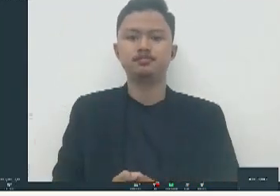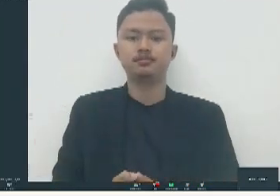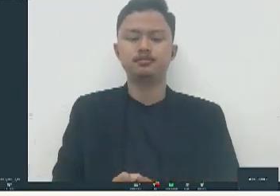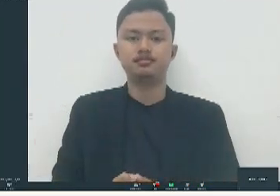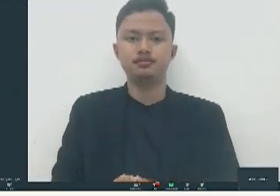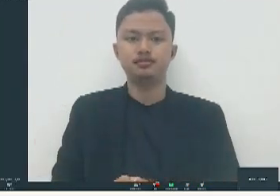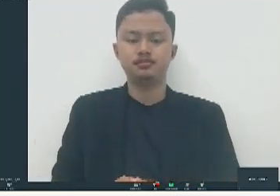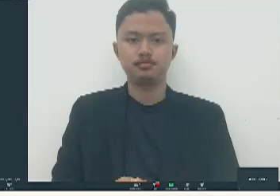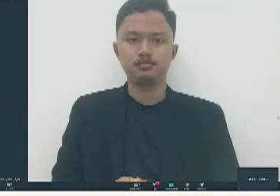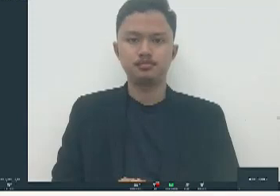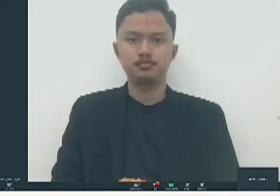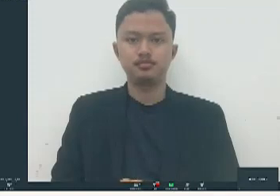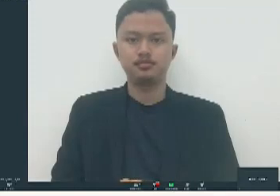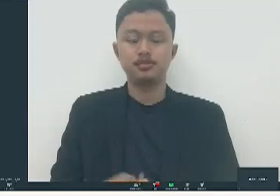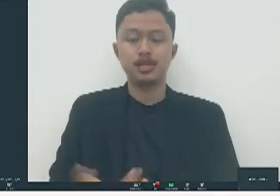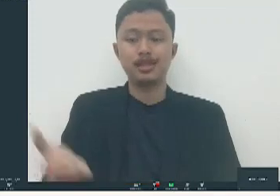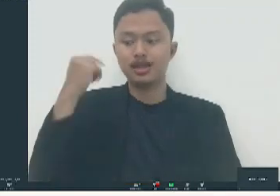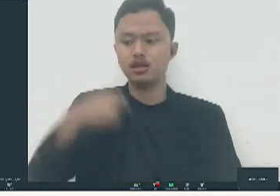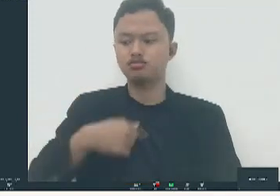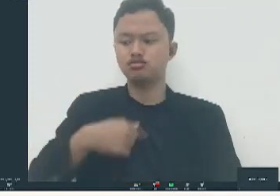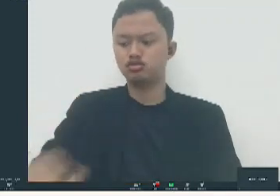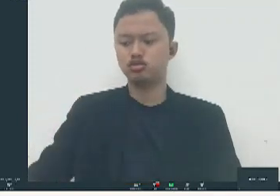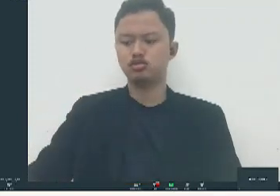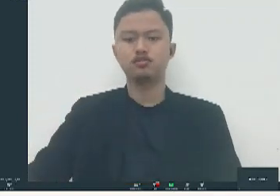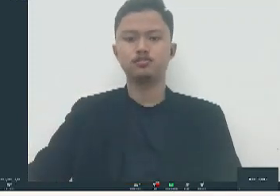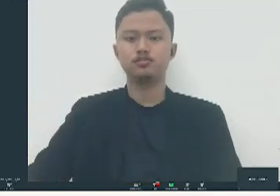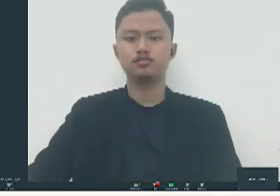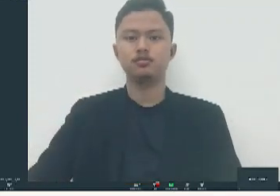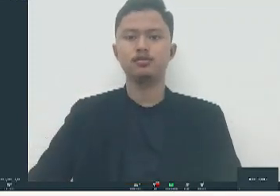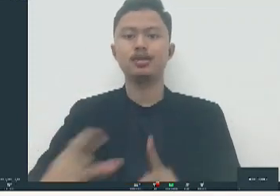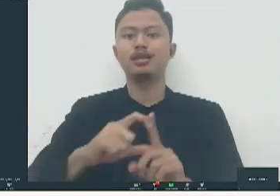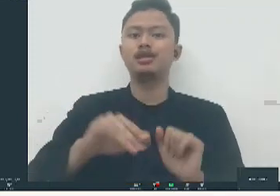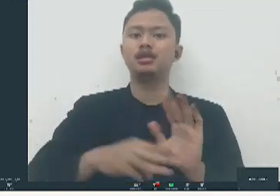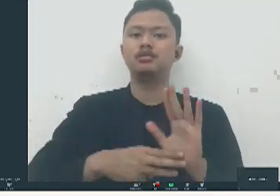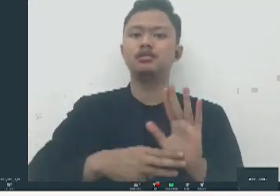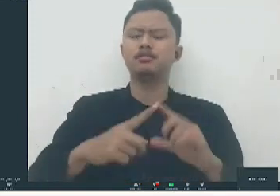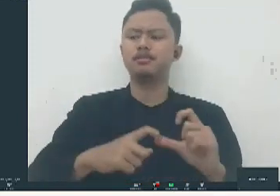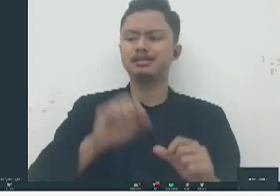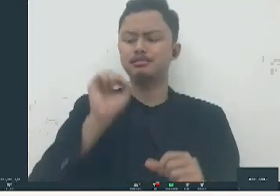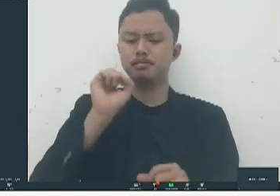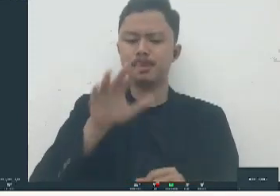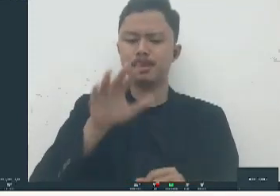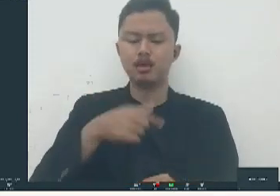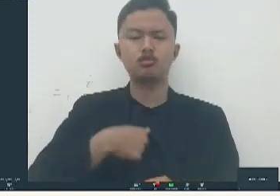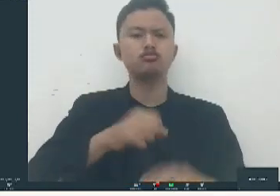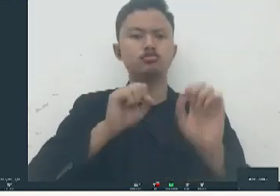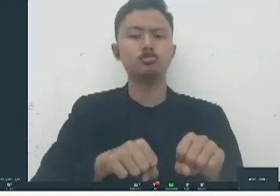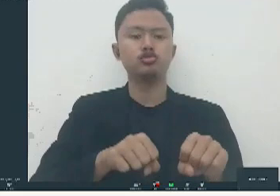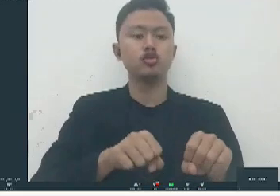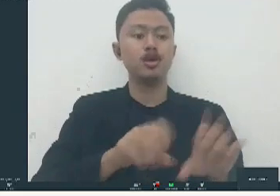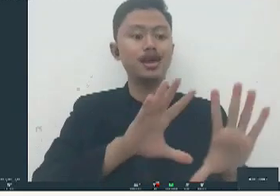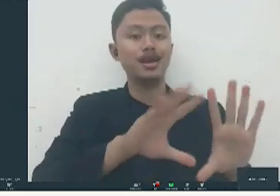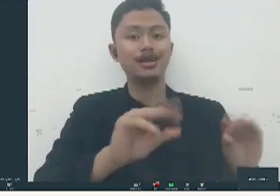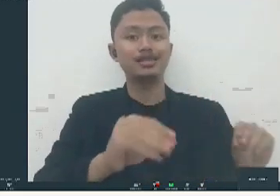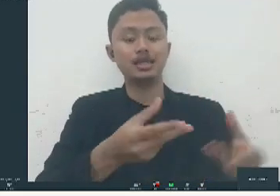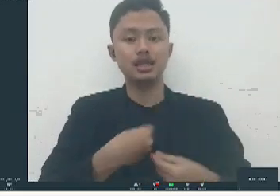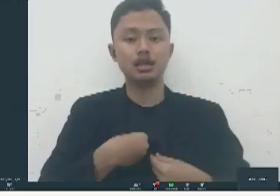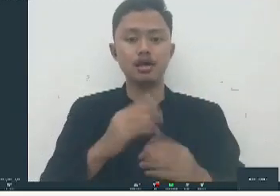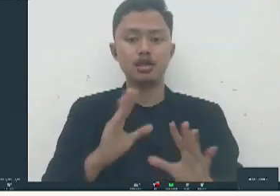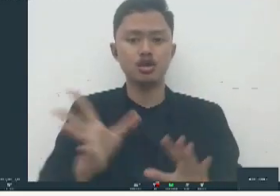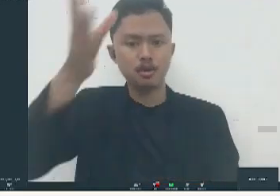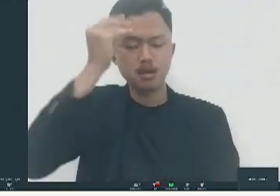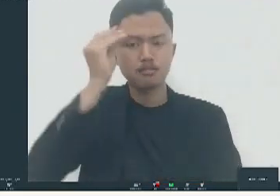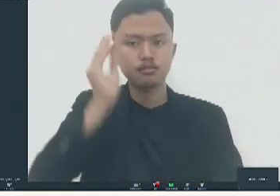tadi saya setuju sekali dengan mas Dimas bahwa tidak hanya dari penerima kerja saja yang memang harus paham tentang